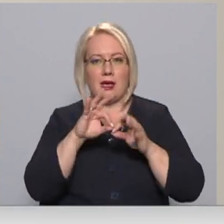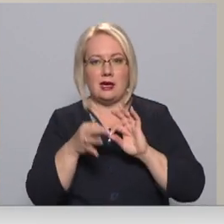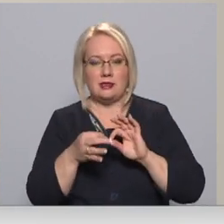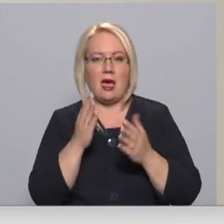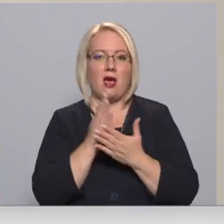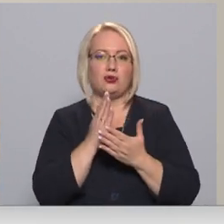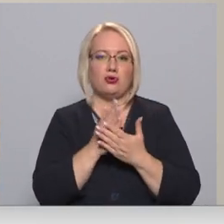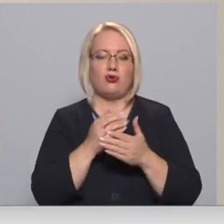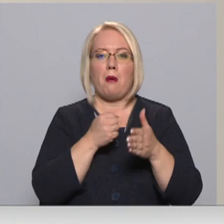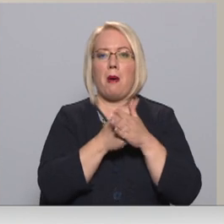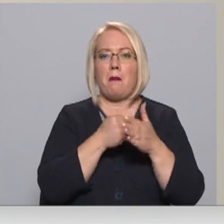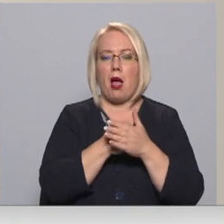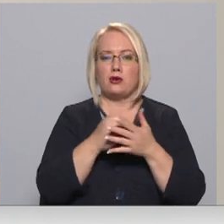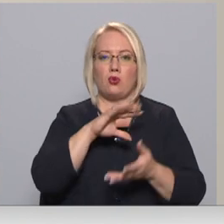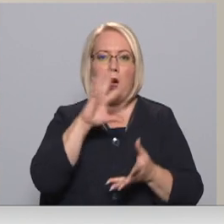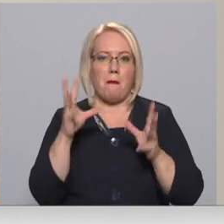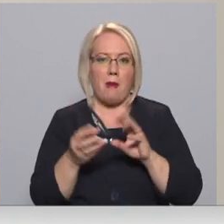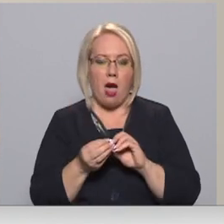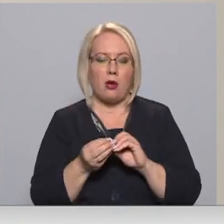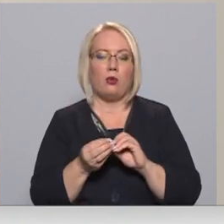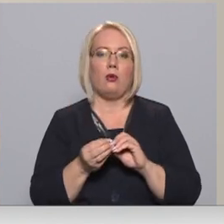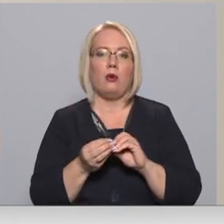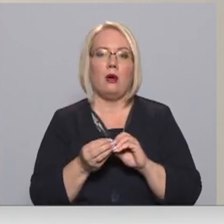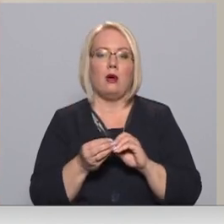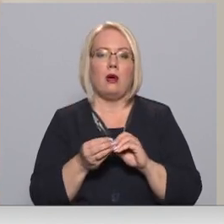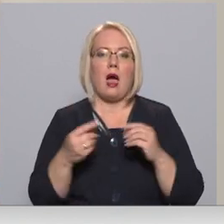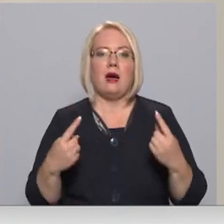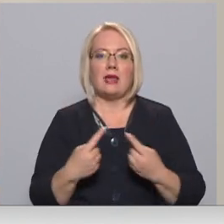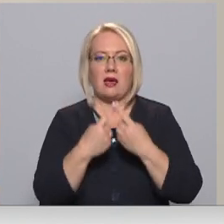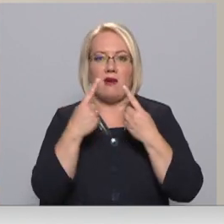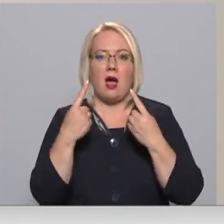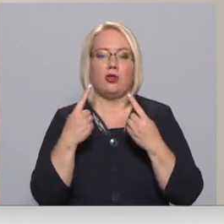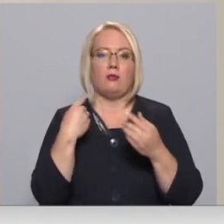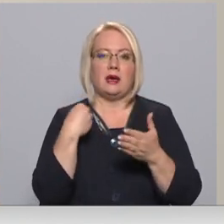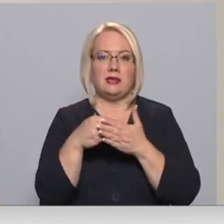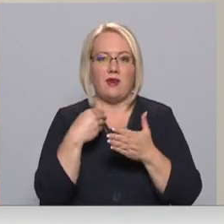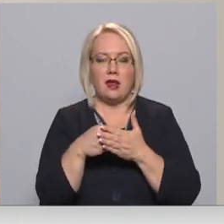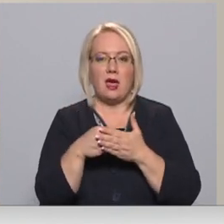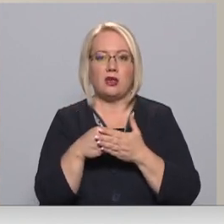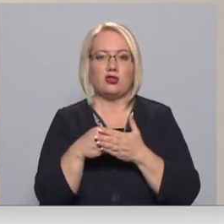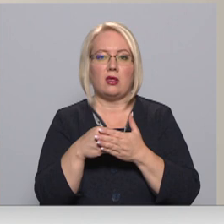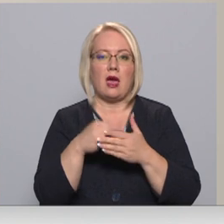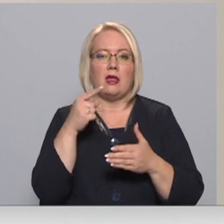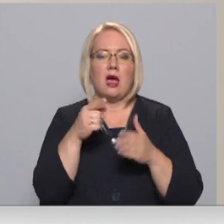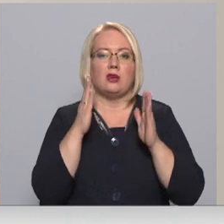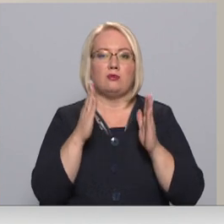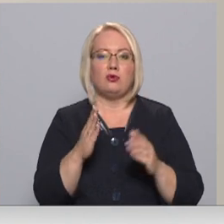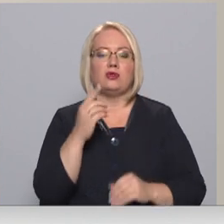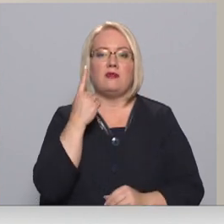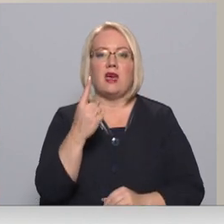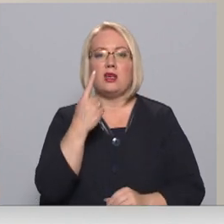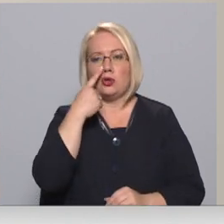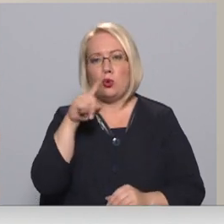esošo pabalstu apmēru, adekvātuma izvērtēšanai. Tas būs viens no